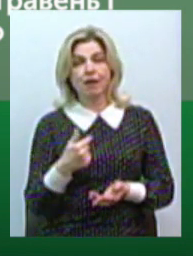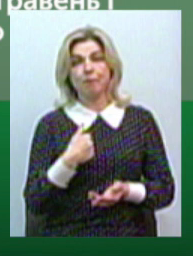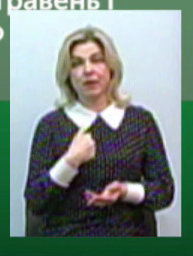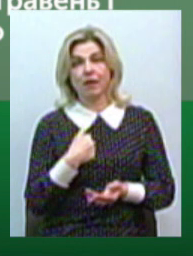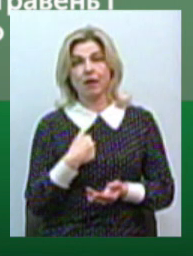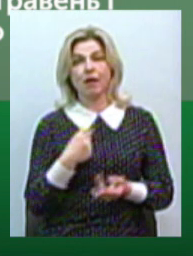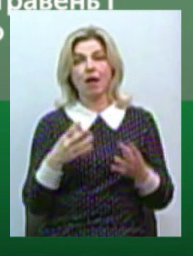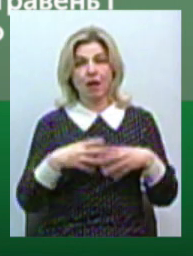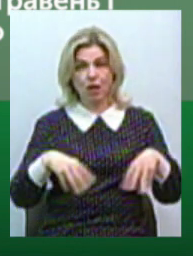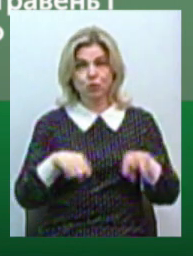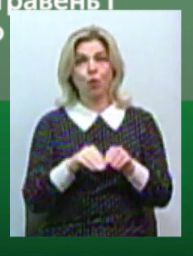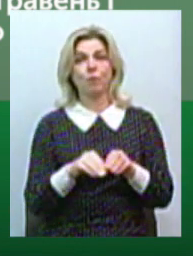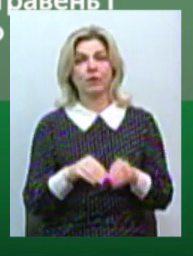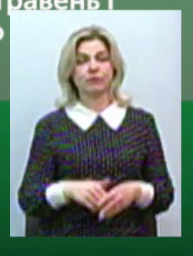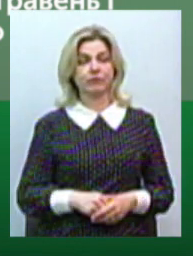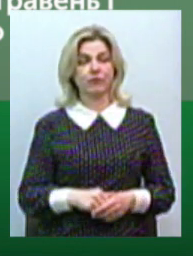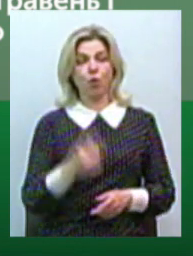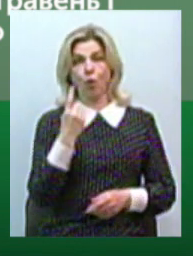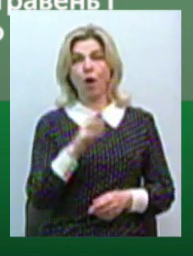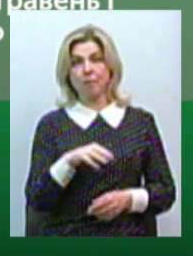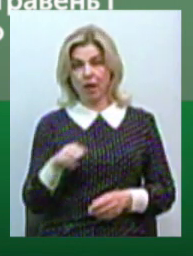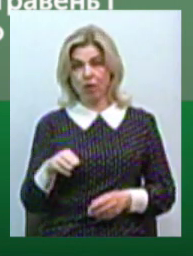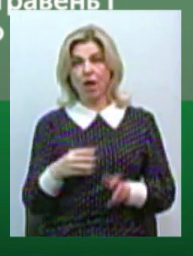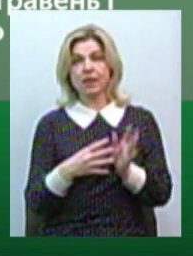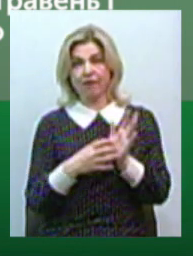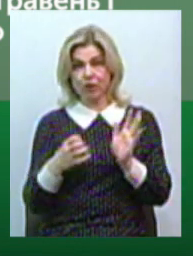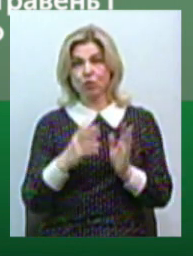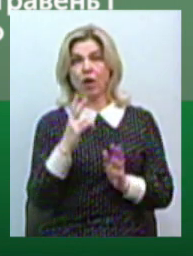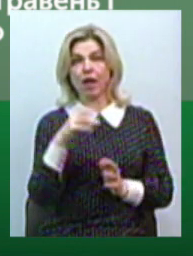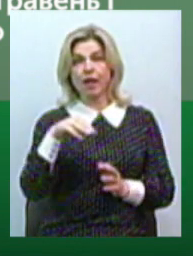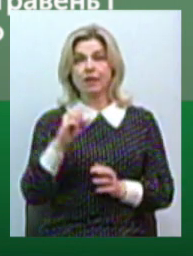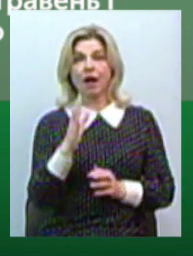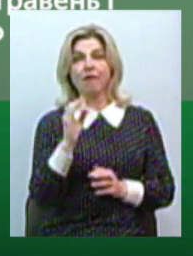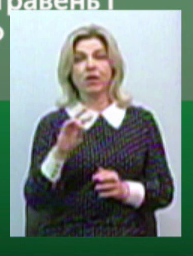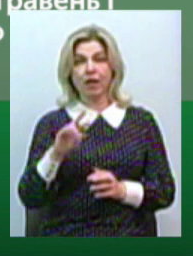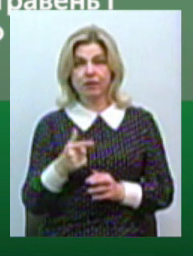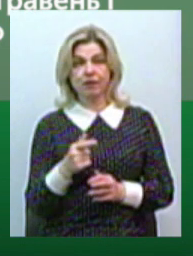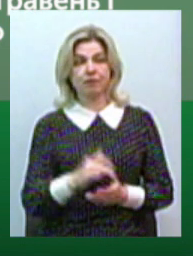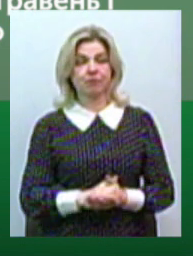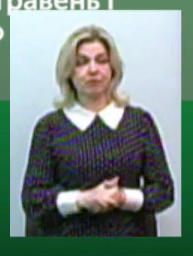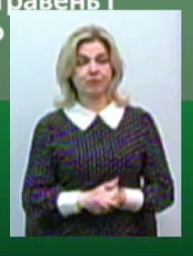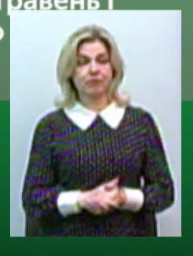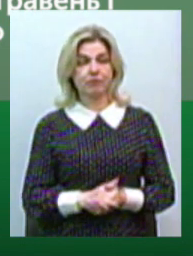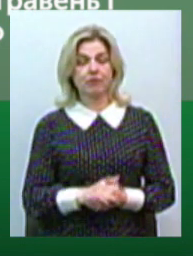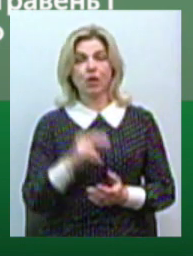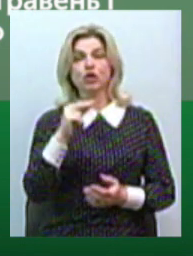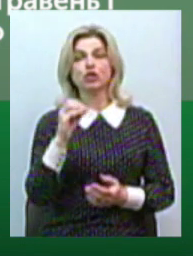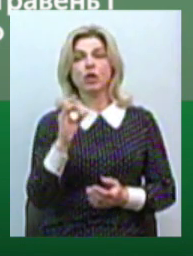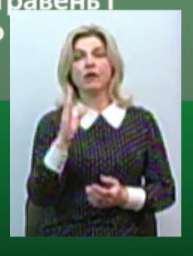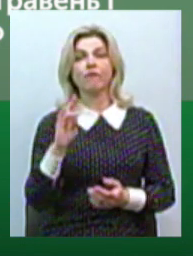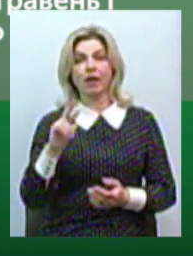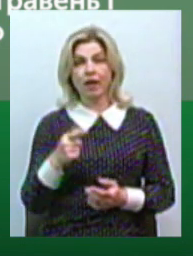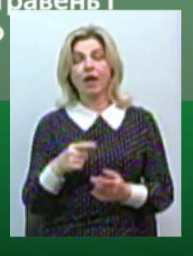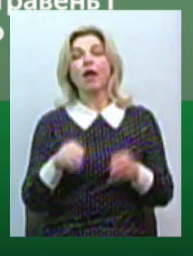виходить, разом, от у мене 1 мільйон 900 треба на травень. І на червень там ті же